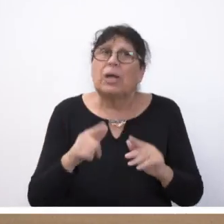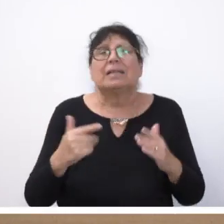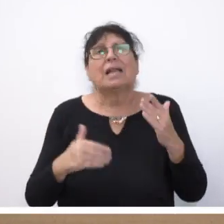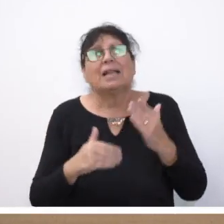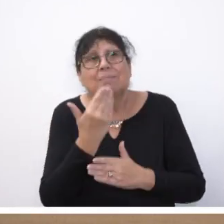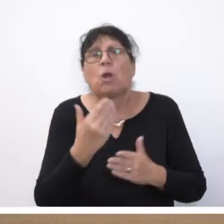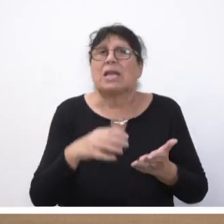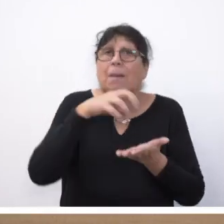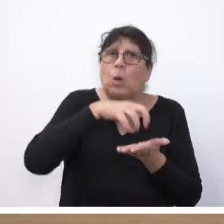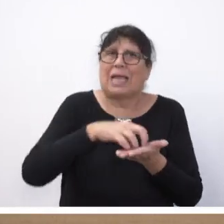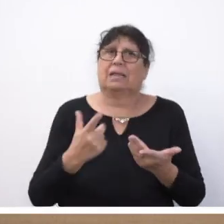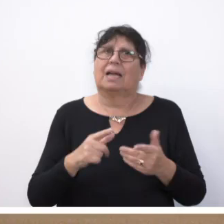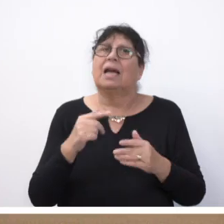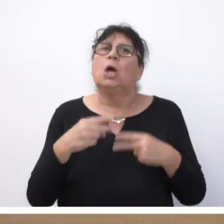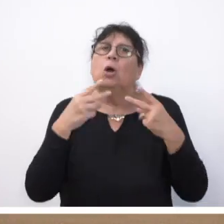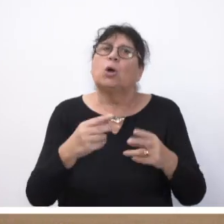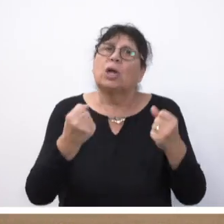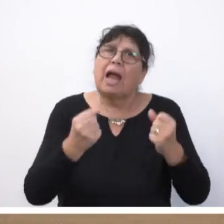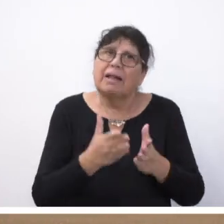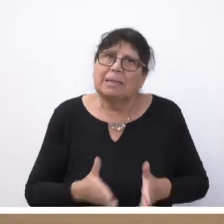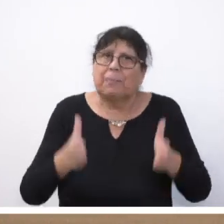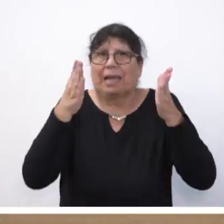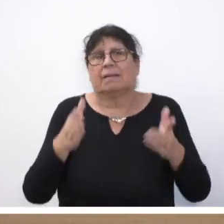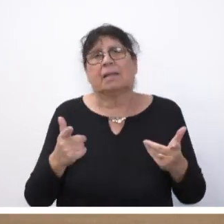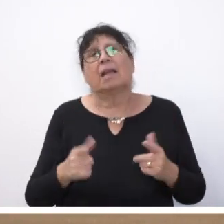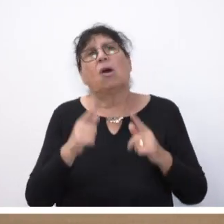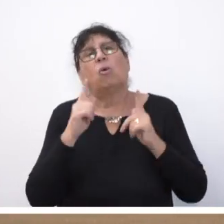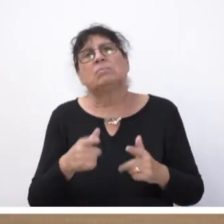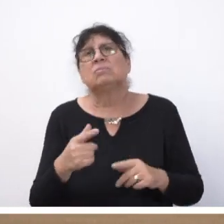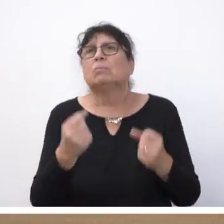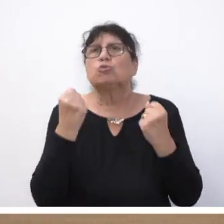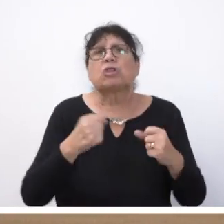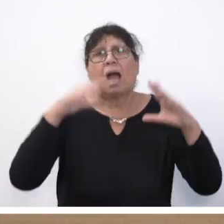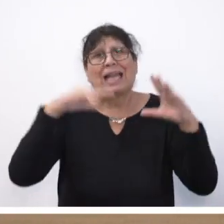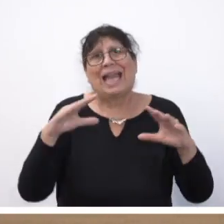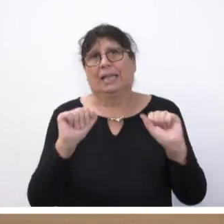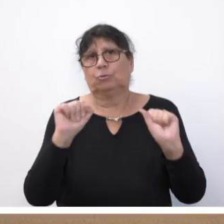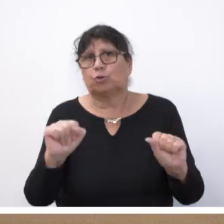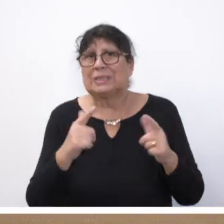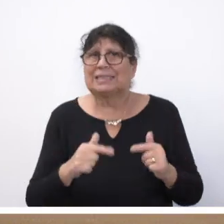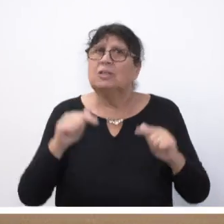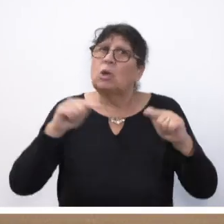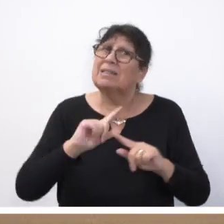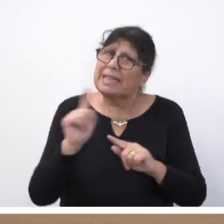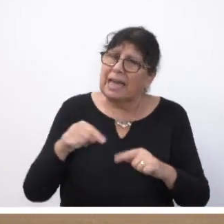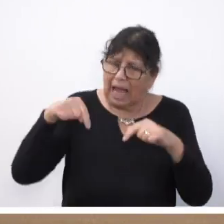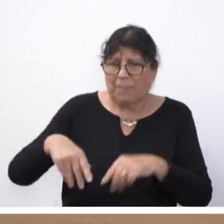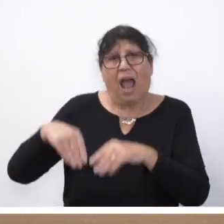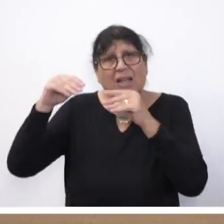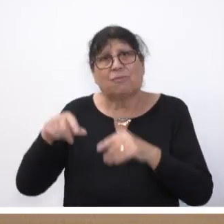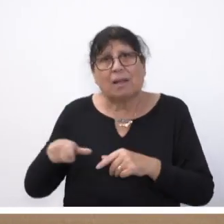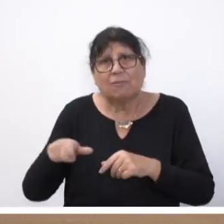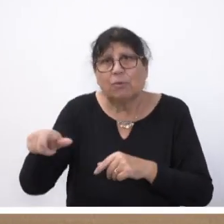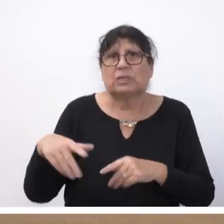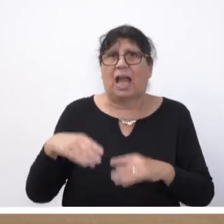die Schaffung von Rückhaltebecken, der Ausbau von Überschwemmungsflächen und ein effizienter Starkregenschutz, der schon in den Oberläufen ansetzt. Diese